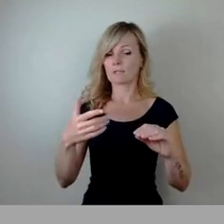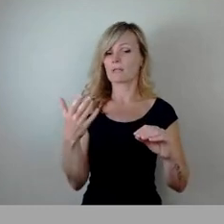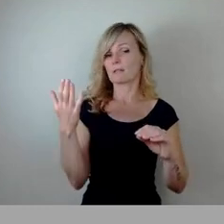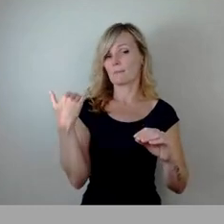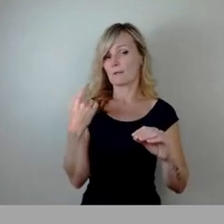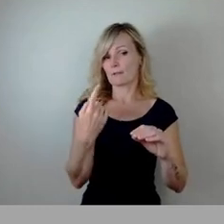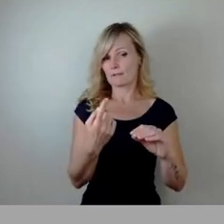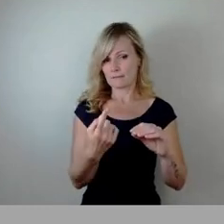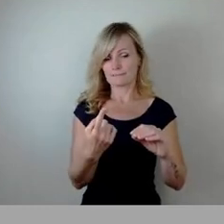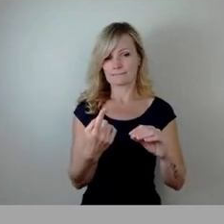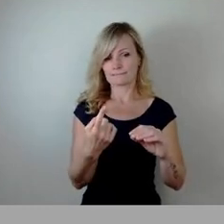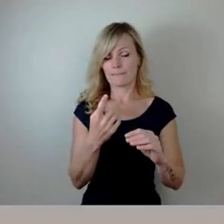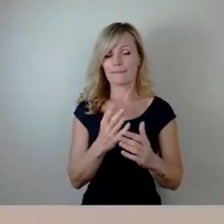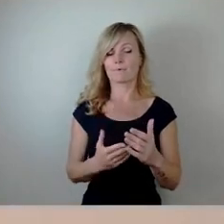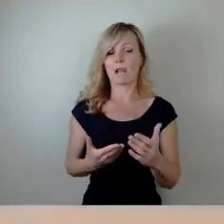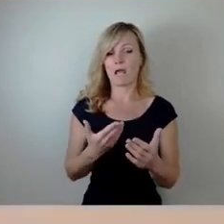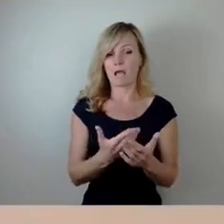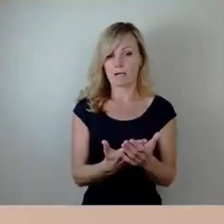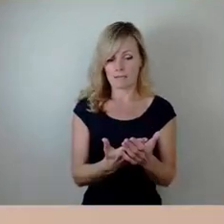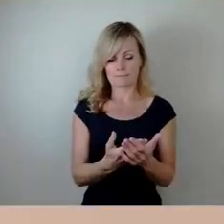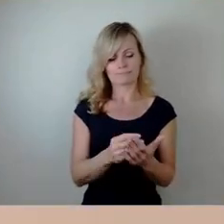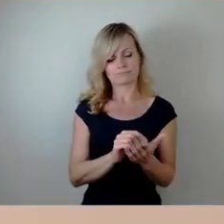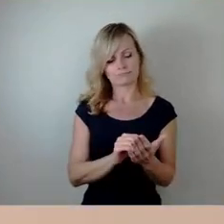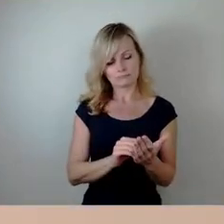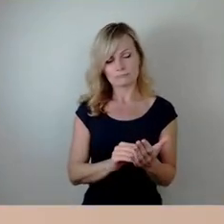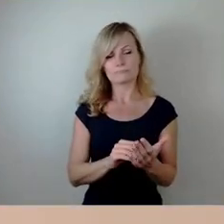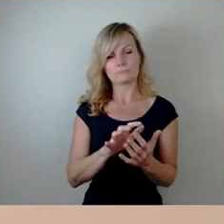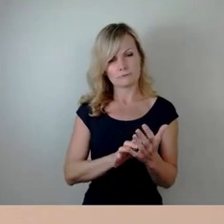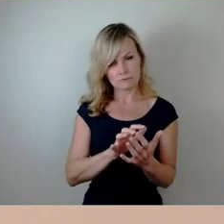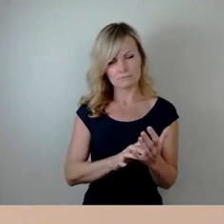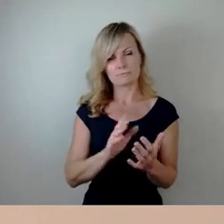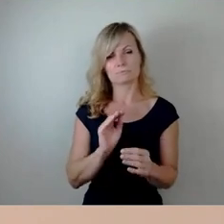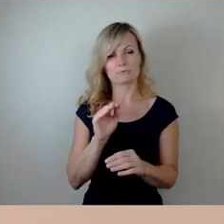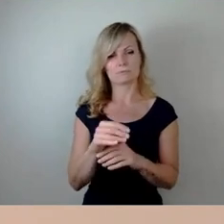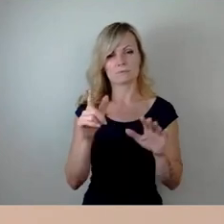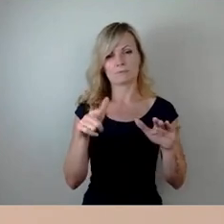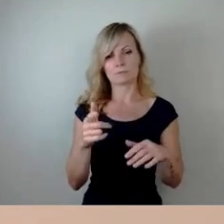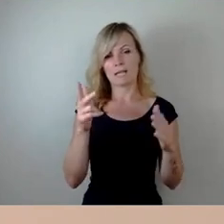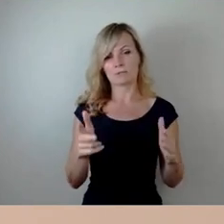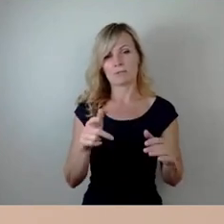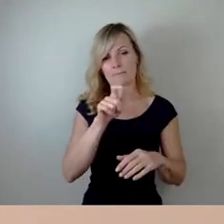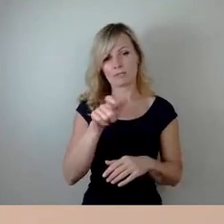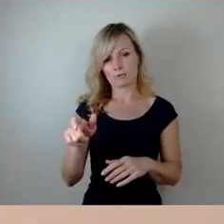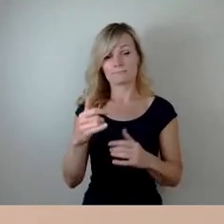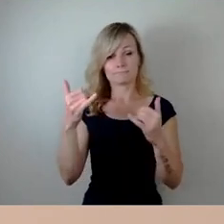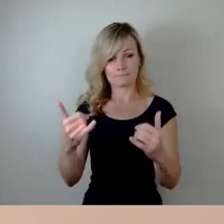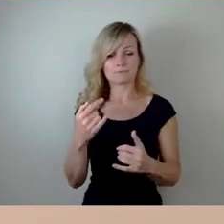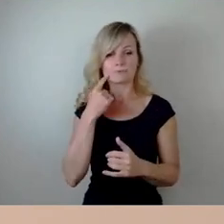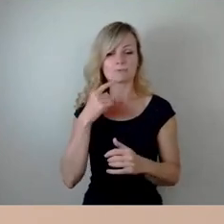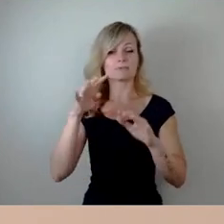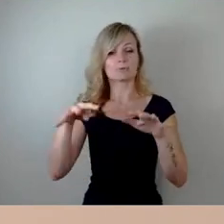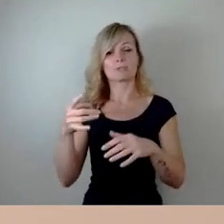Zur Vorlagenerarbeitung waren es über 17.800 Menschen, momentan sind es über 19.500